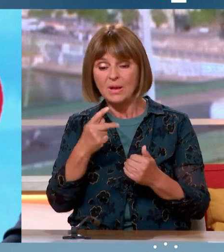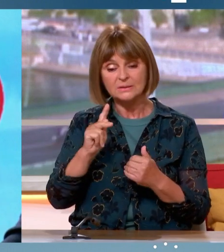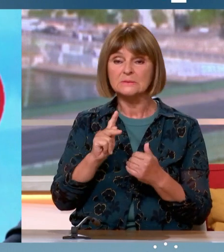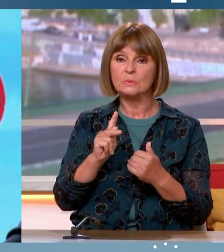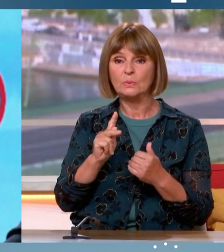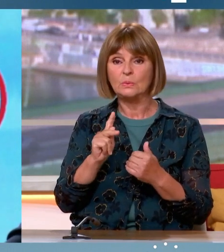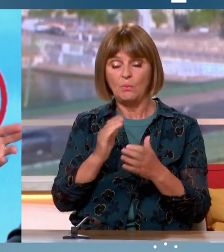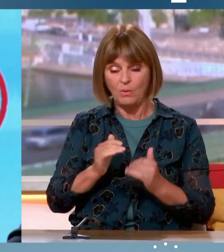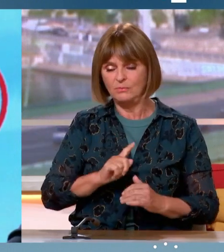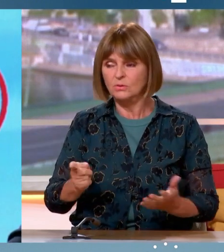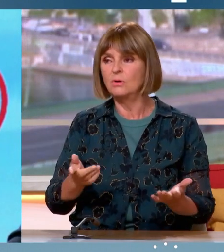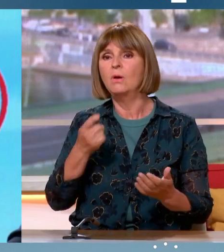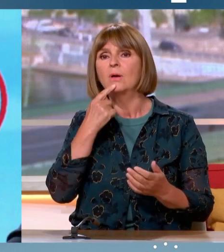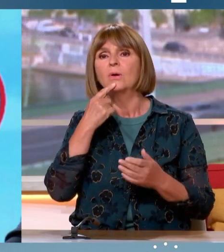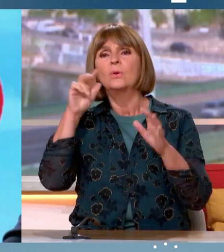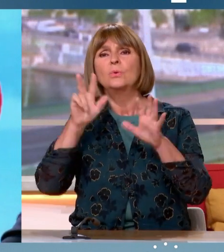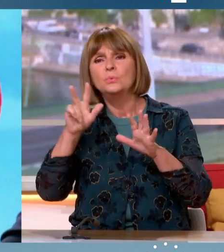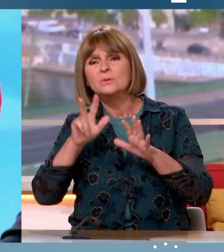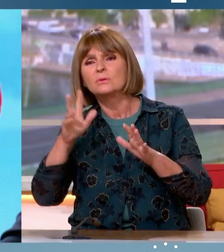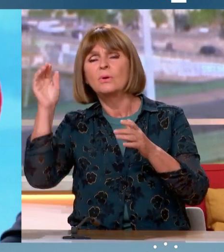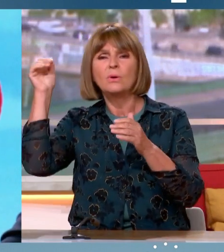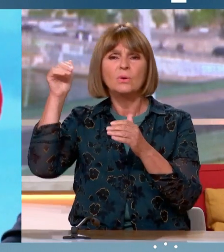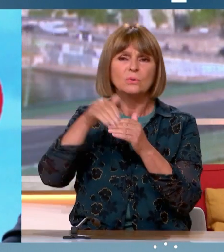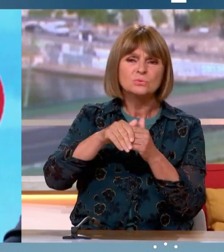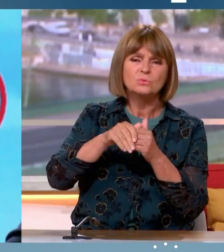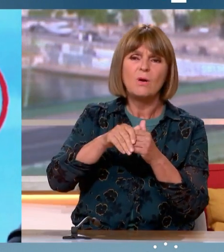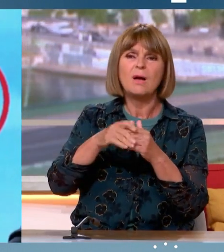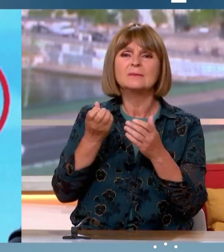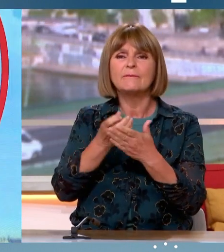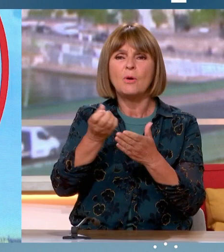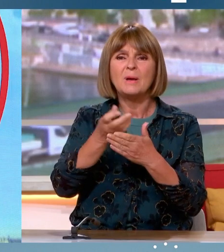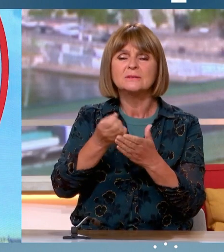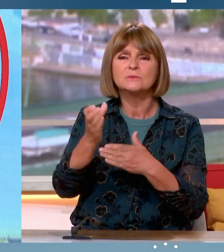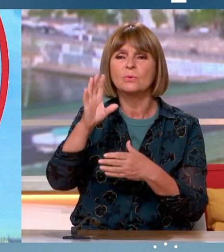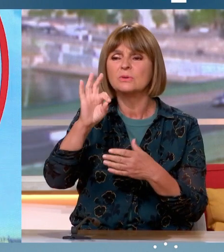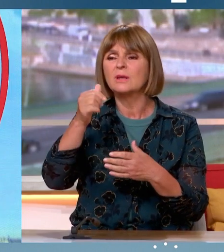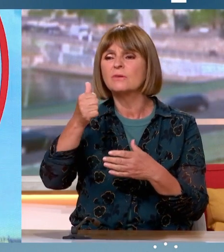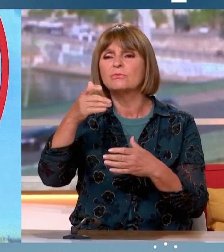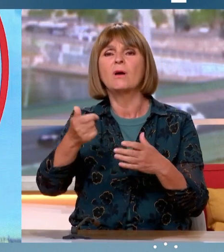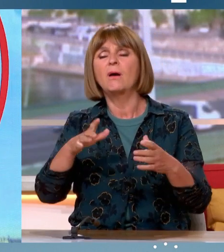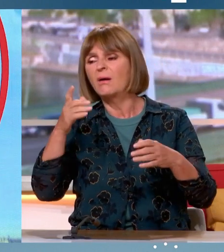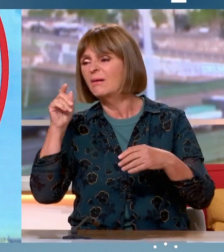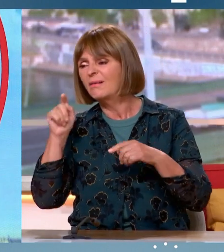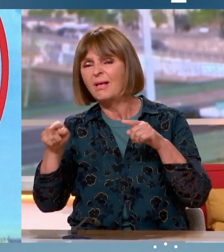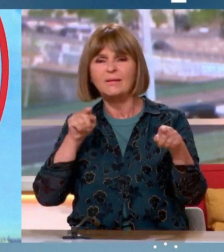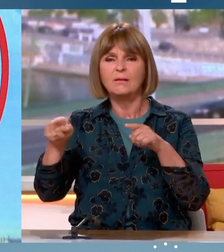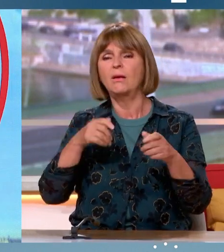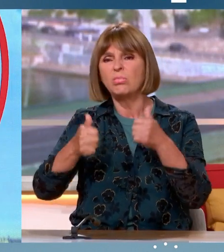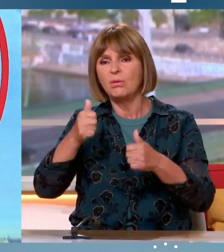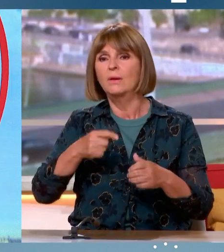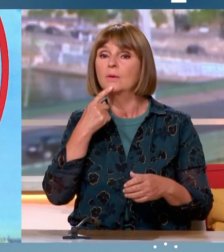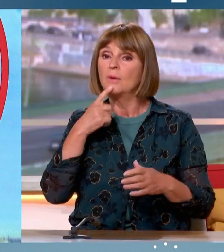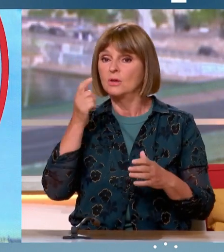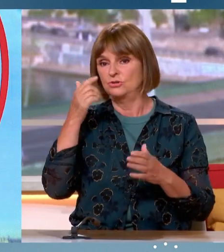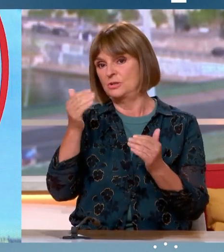journée à cela, alors qu'il a fait le 20h avant de chercher Mme Lapique. Si vous voulez faire le 20h, ira à TF1.'est du grand n'importe quoi. Ils ont un ballon comme ça. J'espère que ça va les refroidir